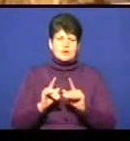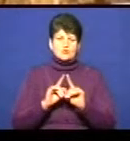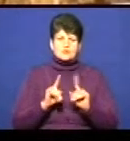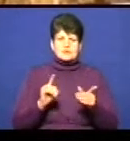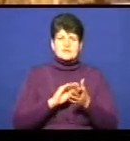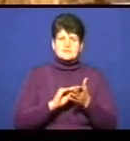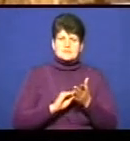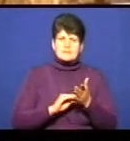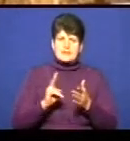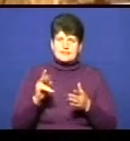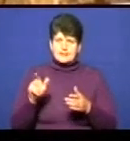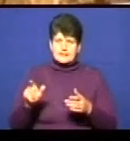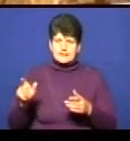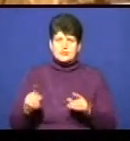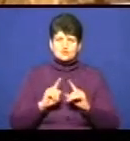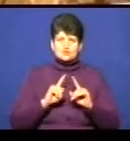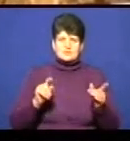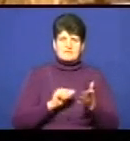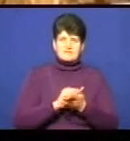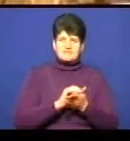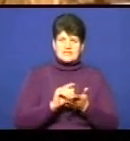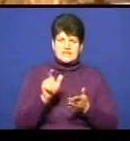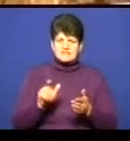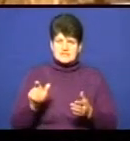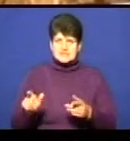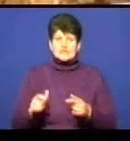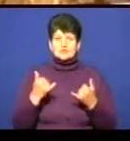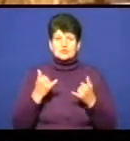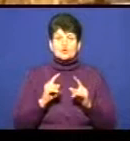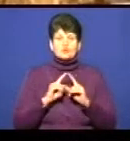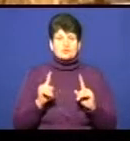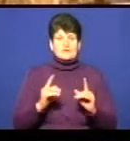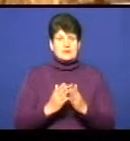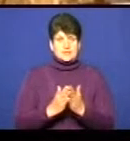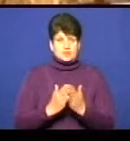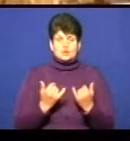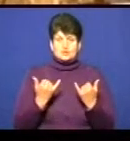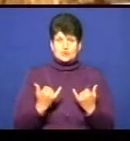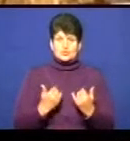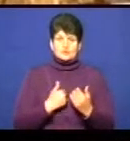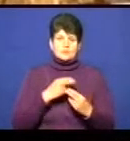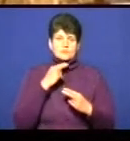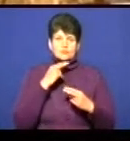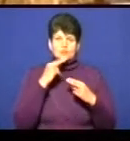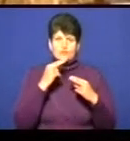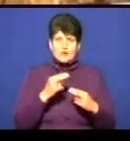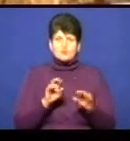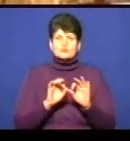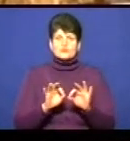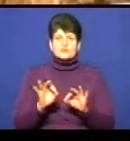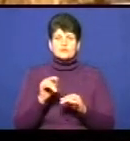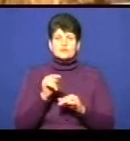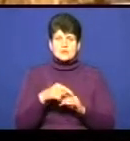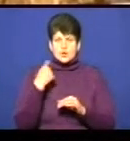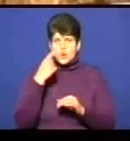письменники, особливі віддаці і особливі в нас сьогодні книжечки. Ми хочемо привернути увагу і розповісти про ті